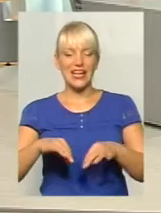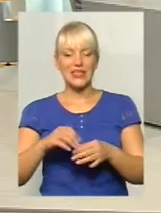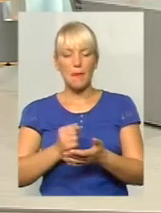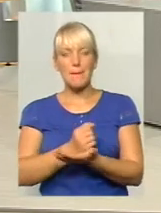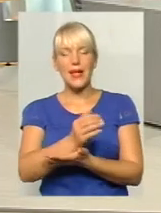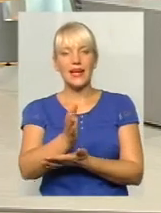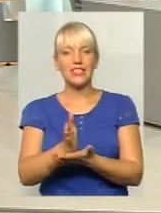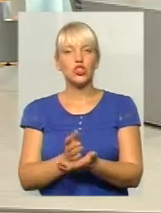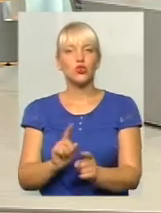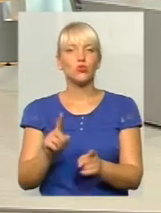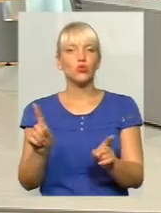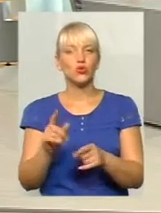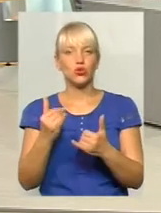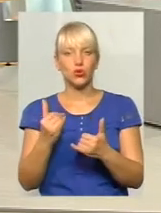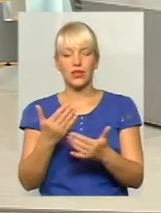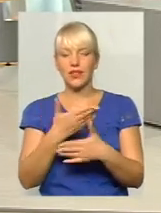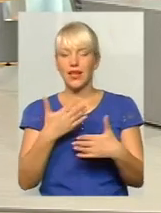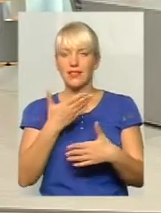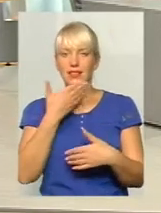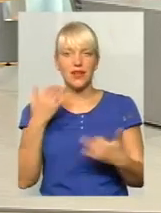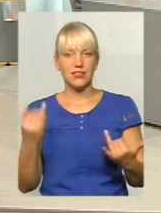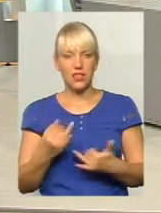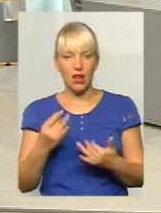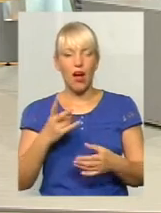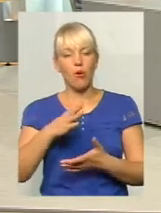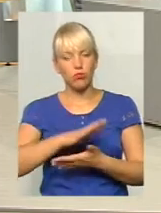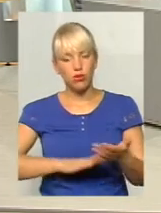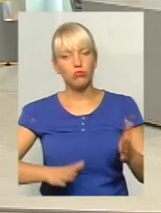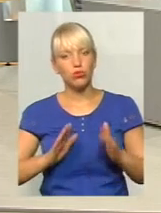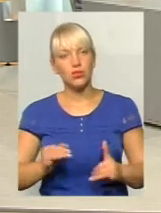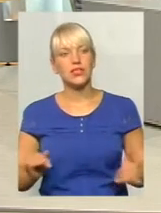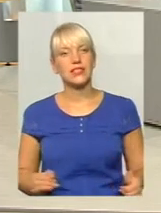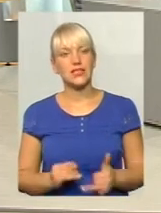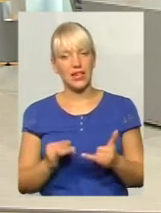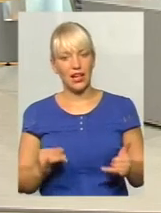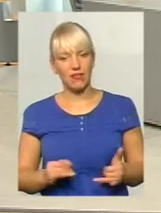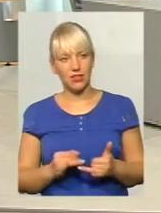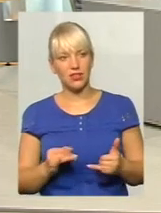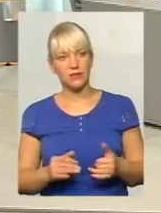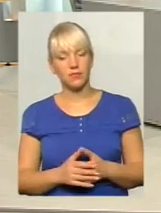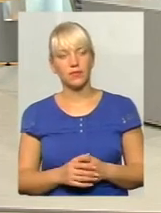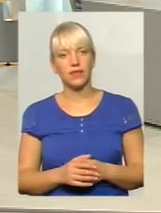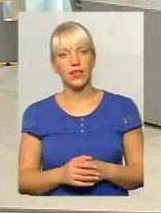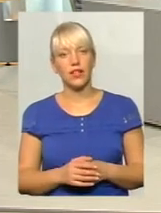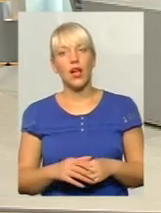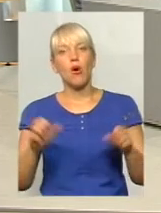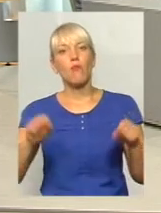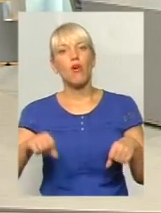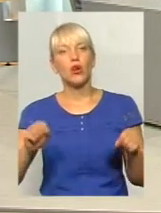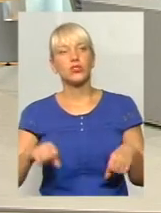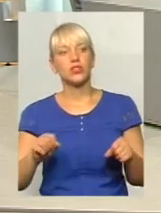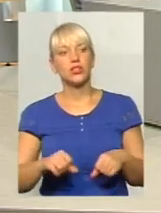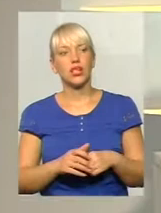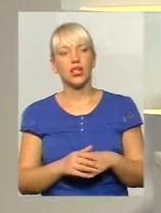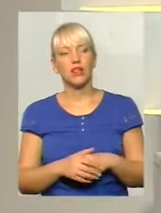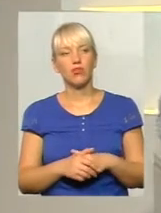сьогодні, може, нас не цікавило, а йшло в подальшому воно буде цікавити. вже можливо було і Я бачив,